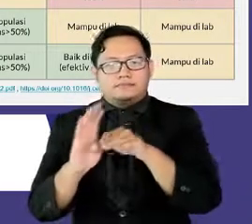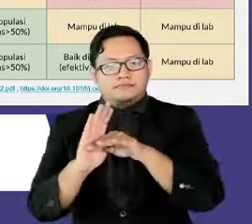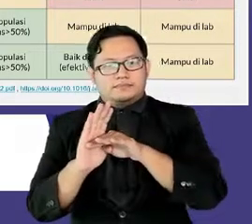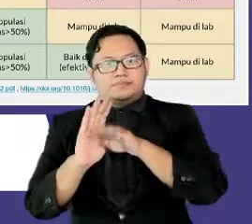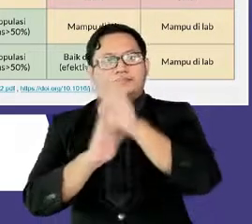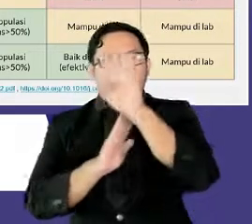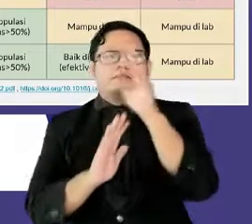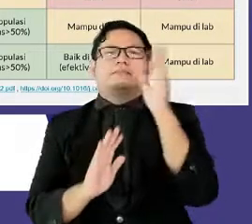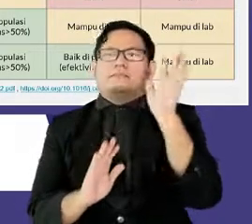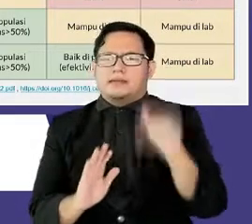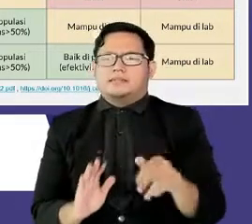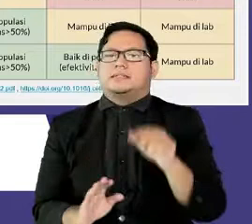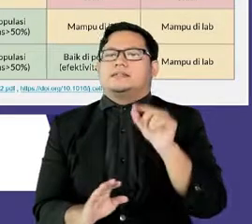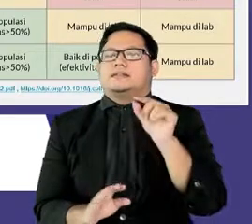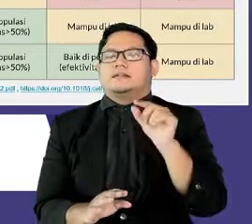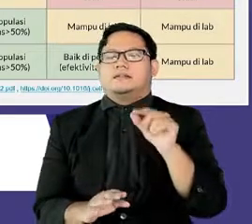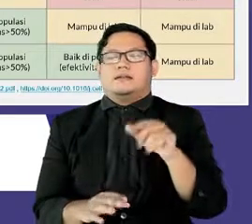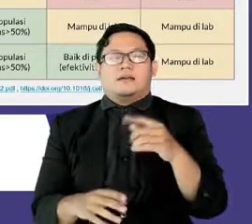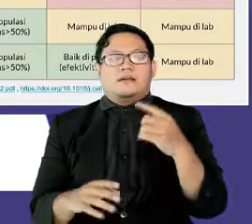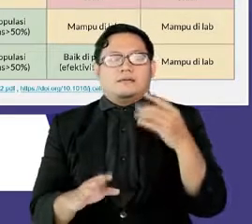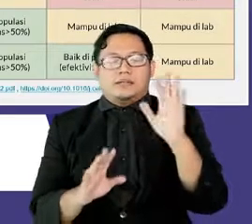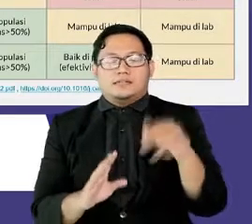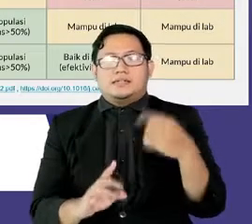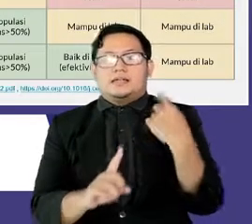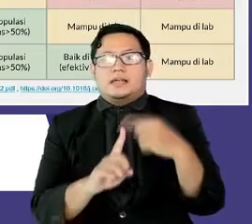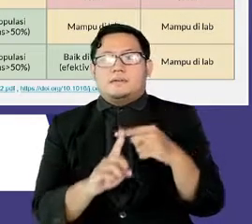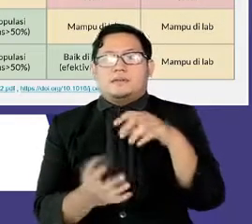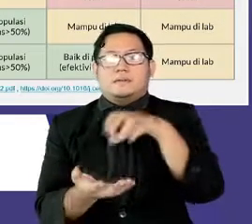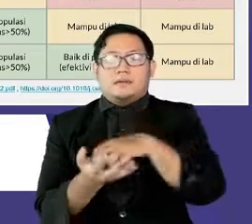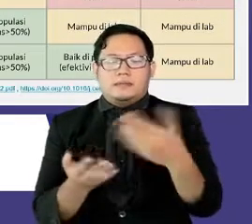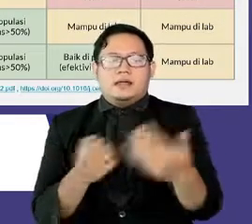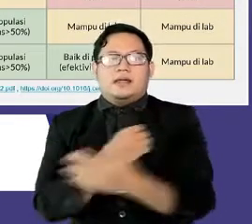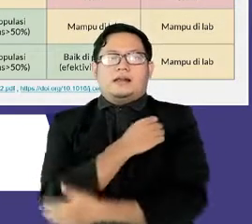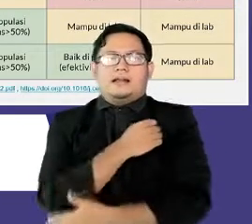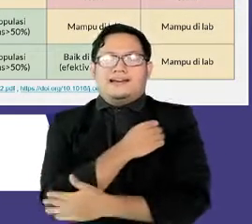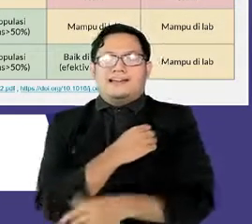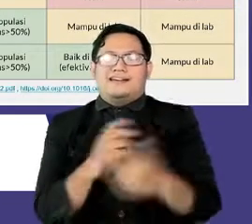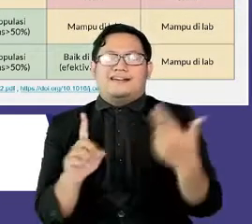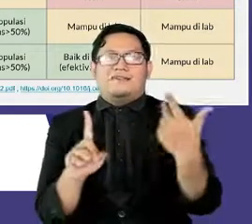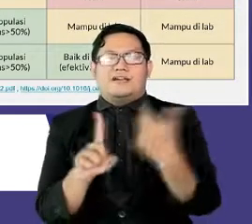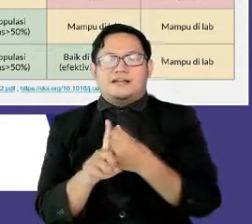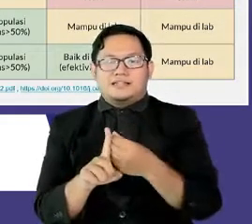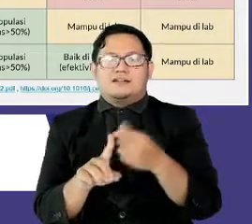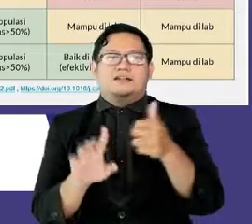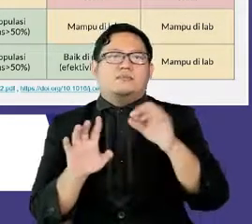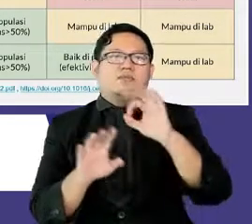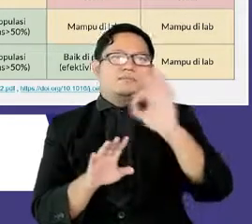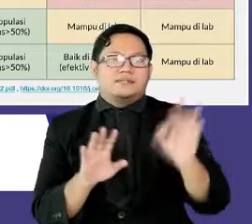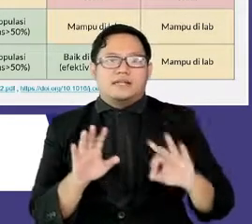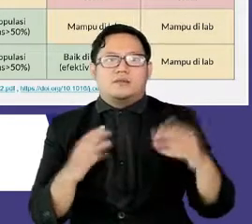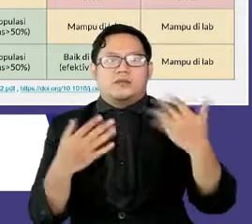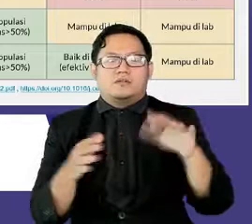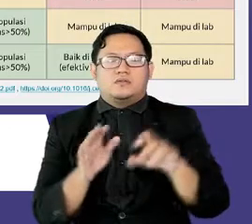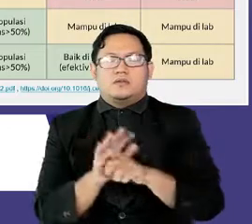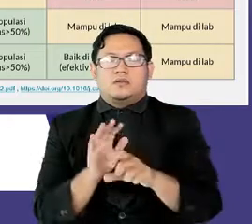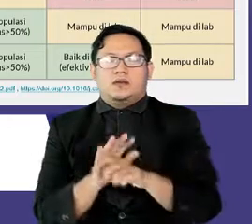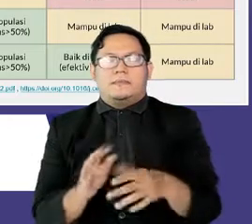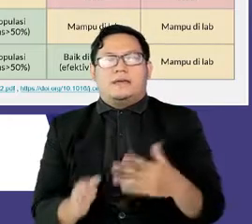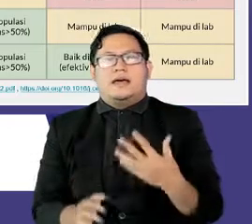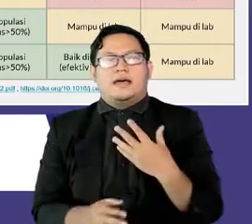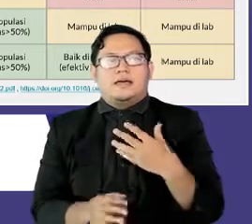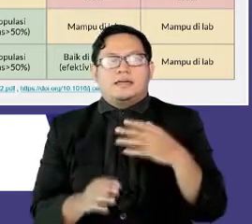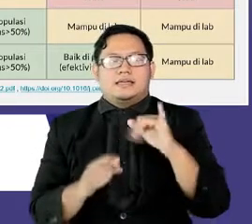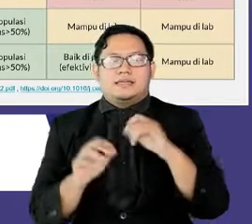negara-negara yang telah melakukan vaksinasi dengan cakupan di atas 60 persen seperti Israel dan Islandia.